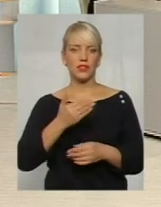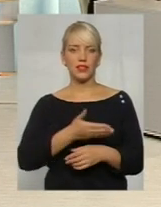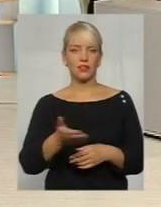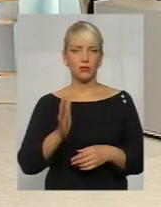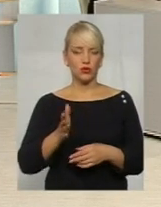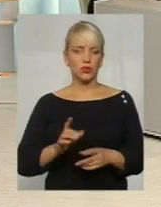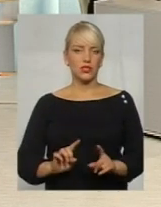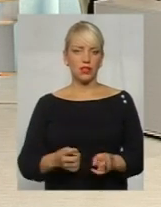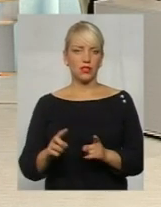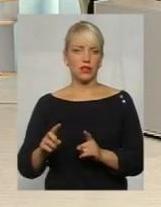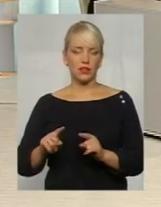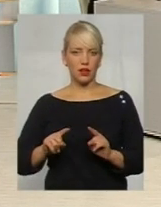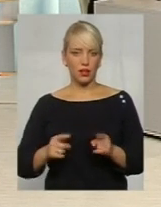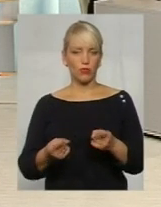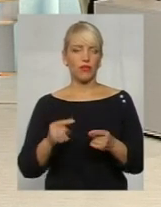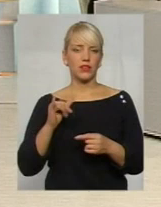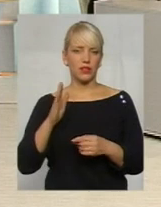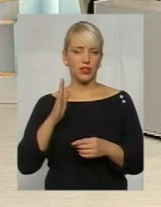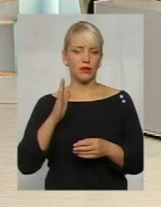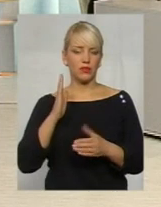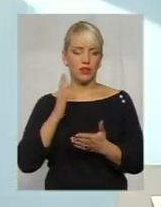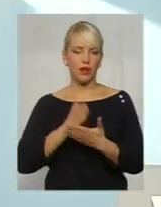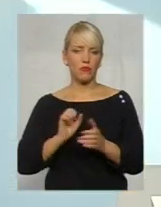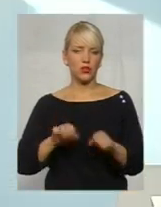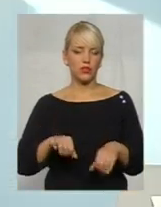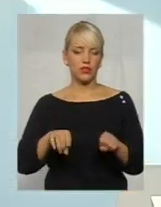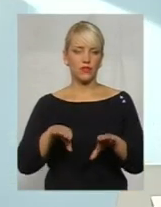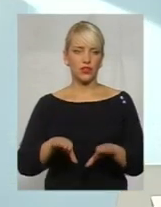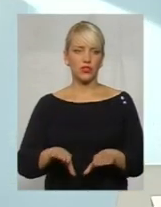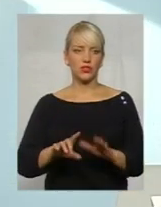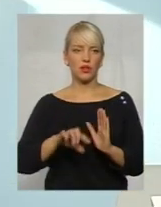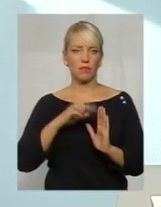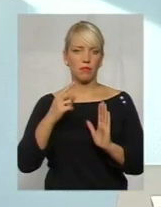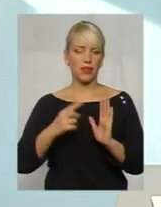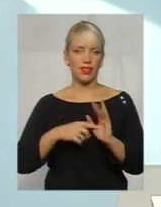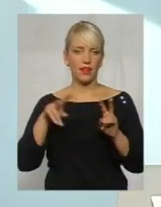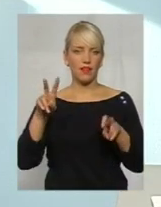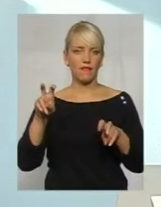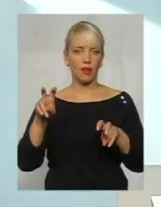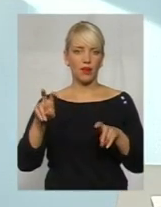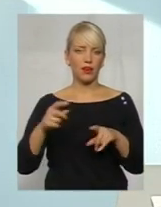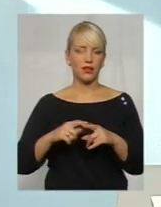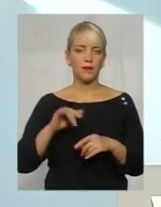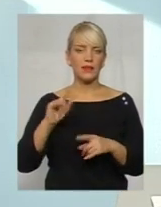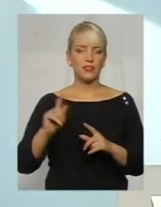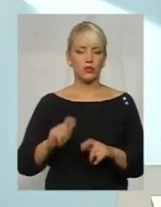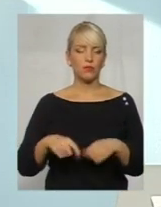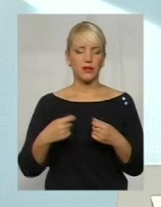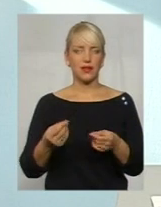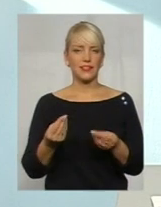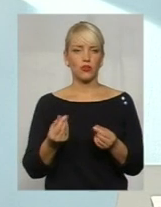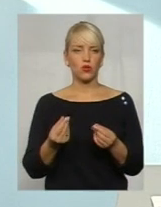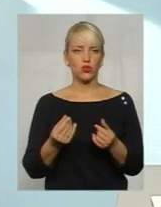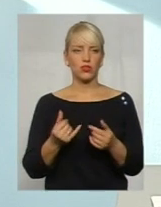затримувати і є можливість вирішити питання, як би мовити, в лапках, щоб передати кошти